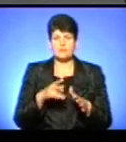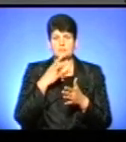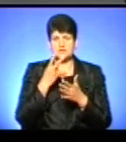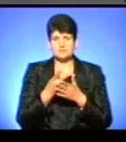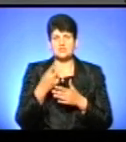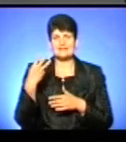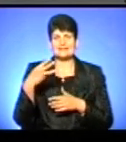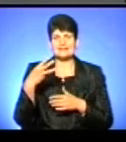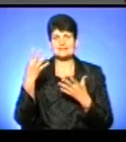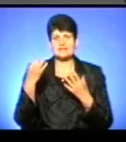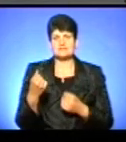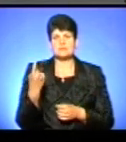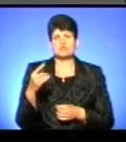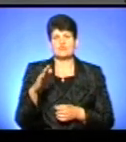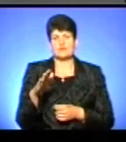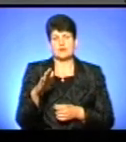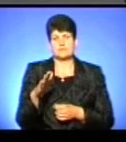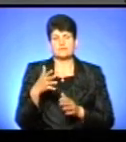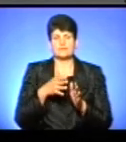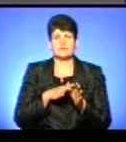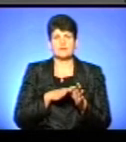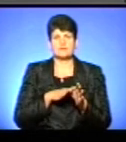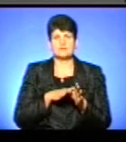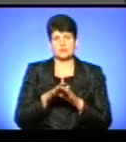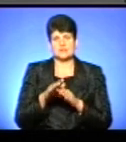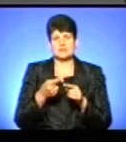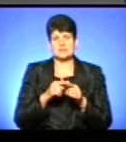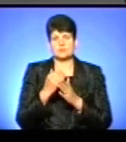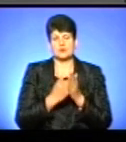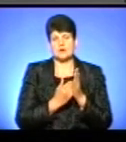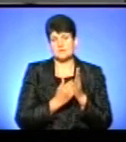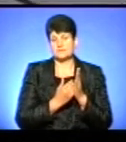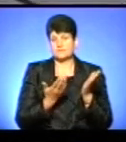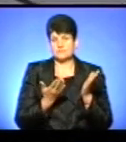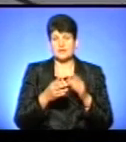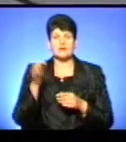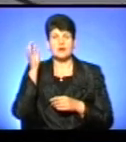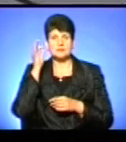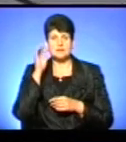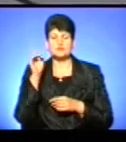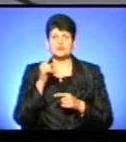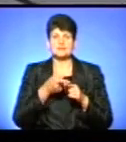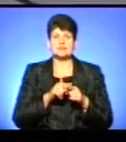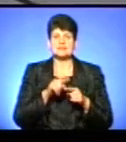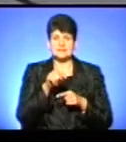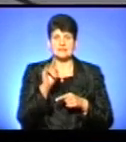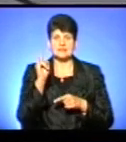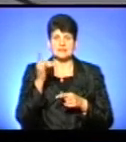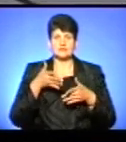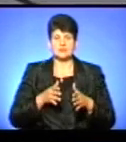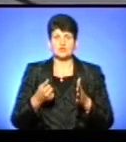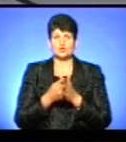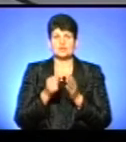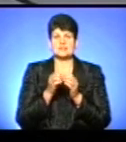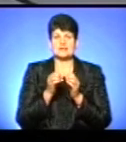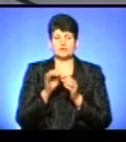тепер 30 днів з 1 вересня. Тобто, реалізація, старт цієї програми. Ну, власне, нагадаємо, що ті малюки, які народилися до